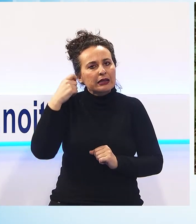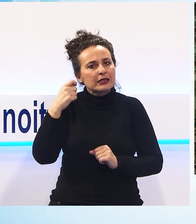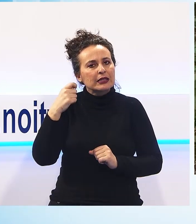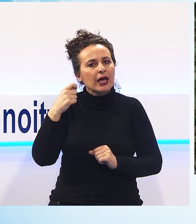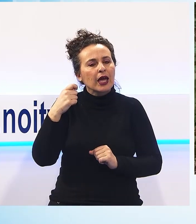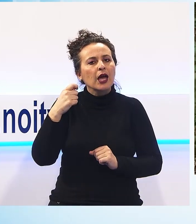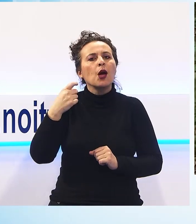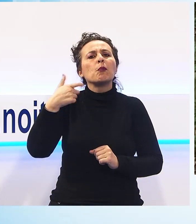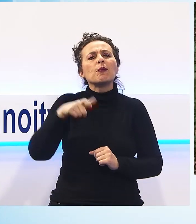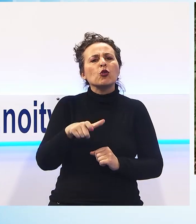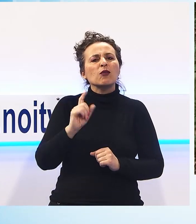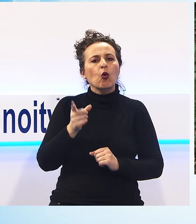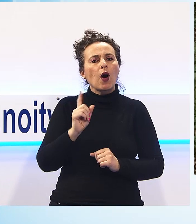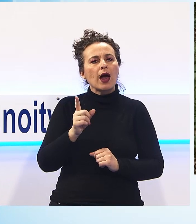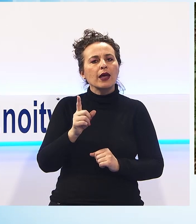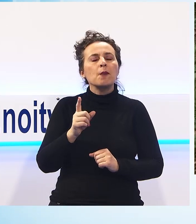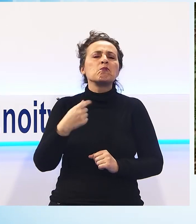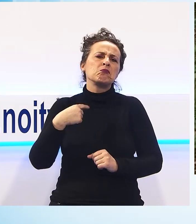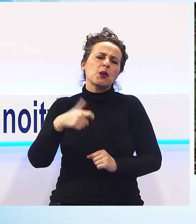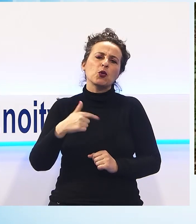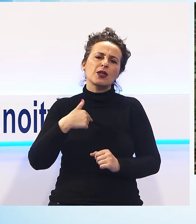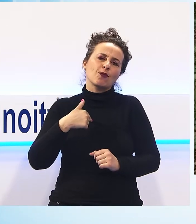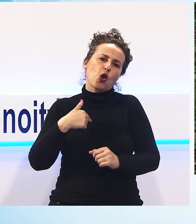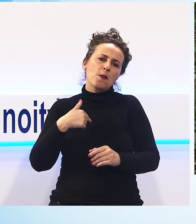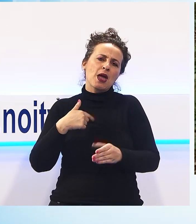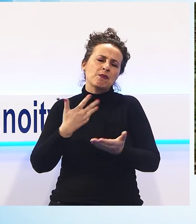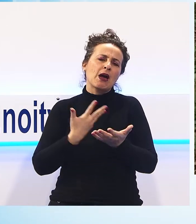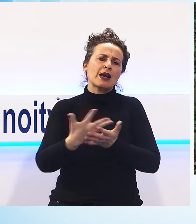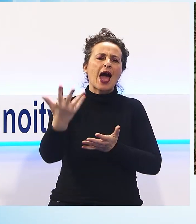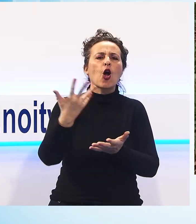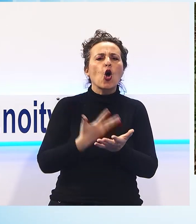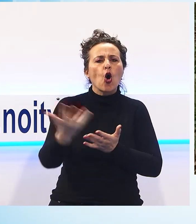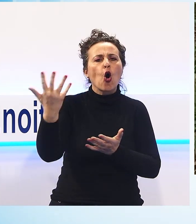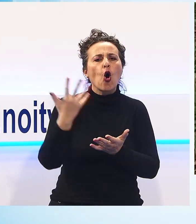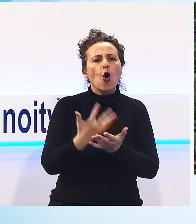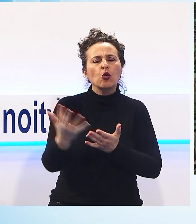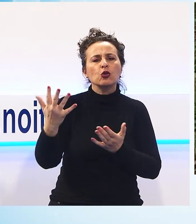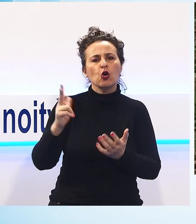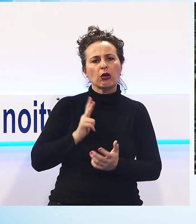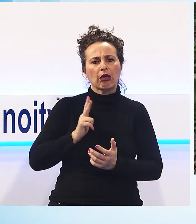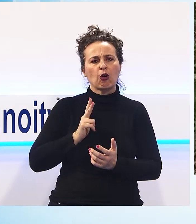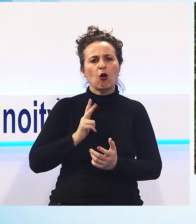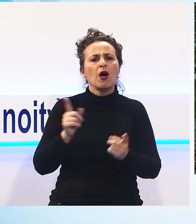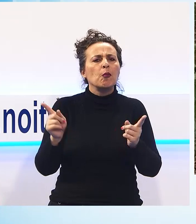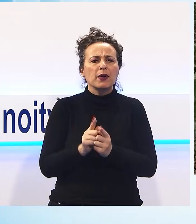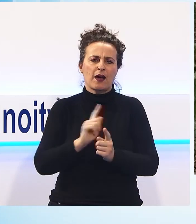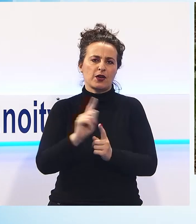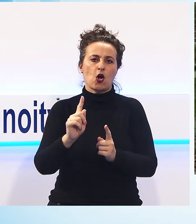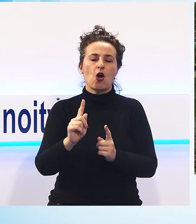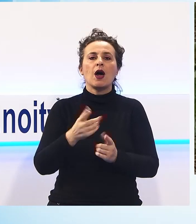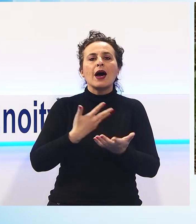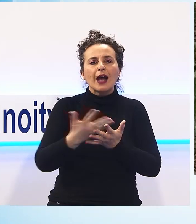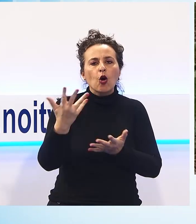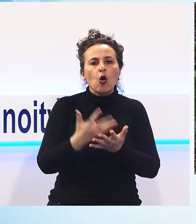erbe è anche per un modo di raccontarle dove si insegna etimologia, tradizione locale, quindi tutti i temi dell